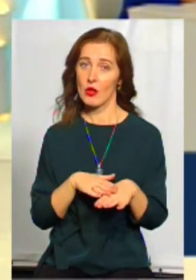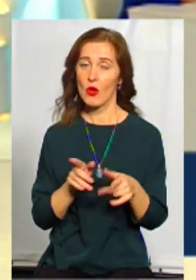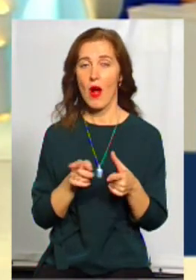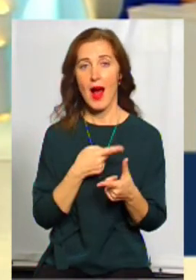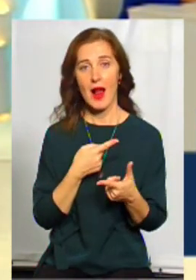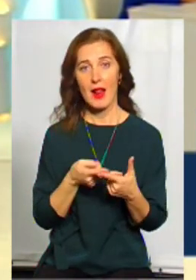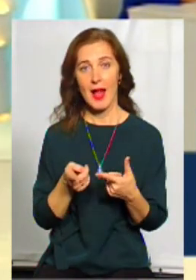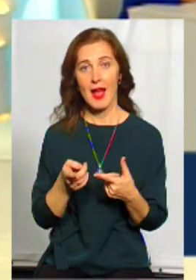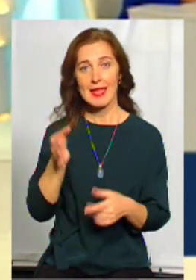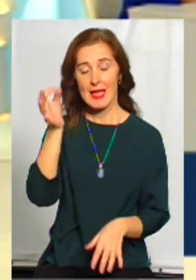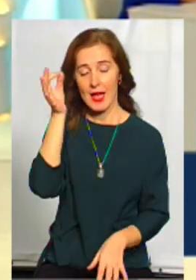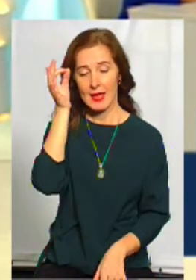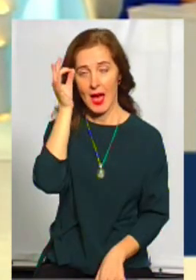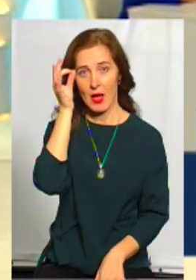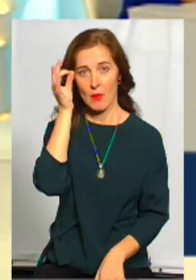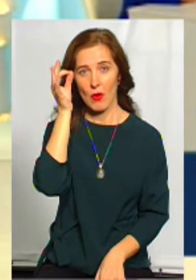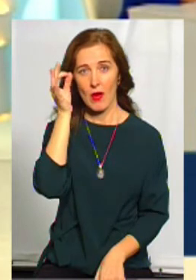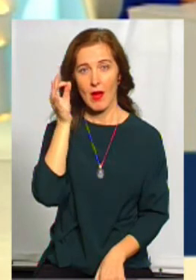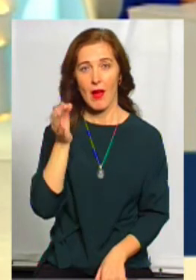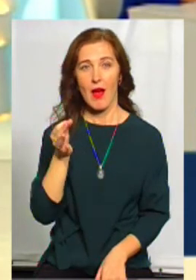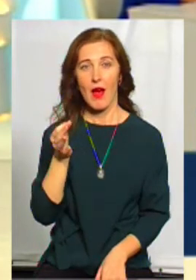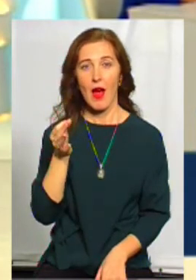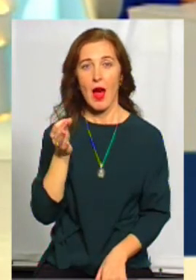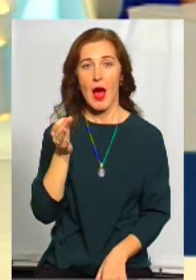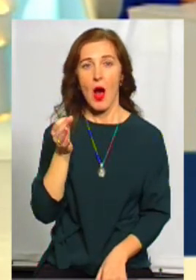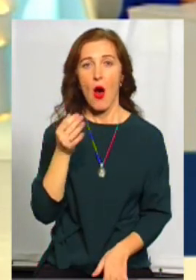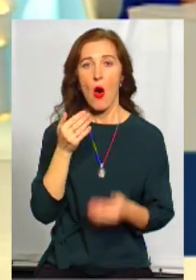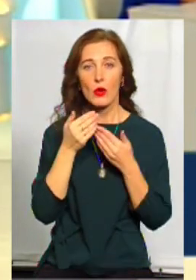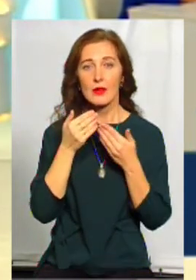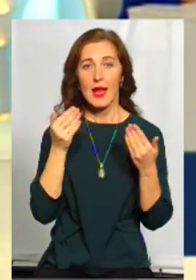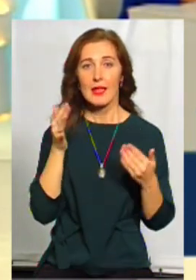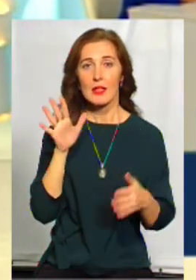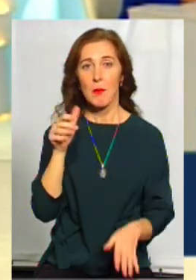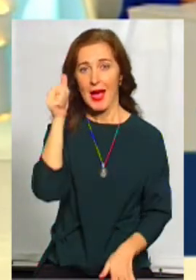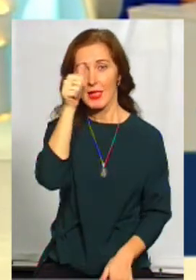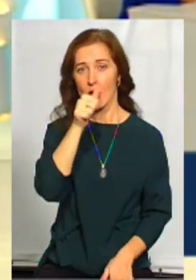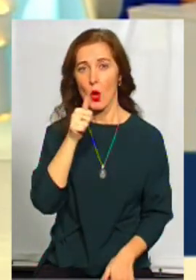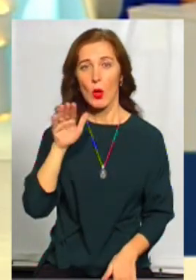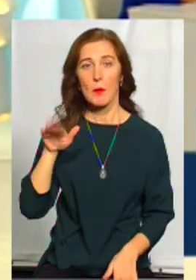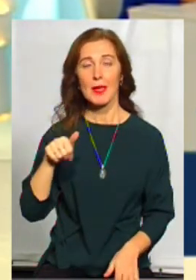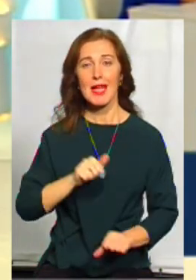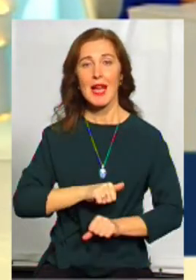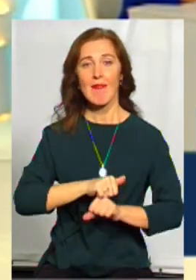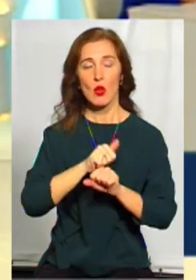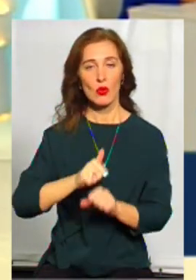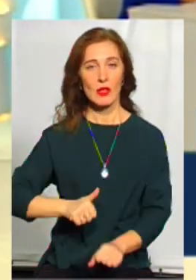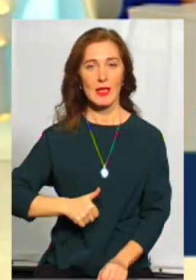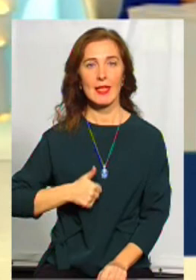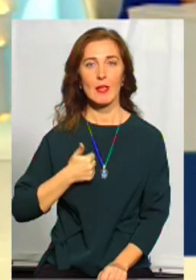Але, згадаємо, бодай, от тих останніх п'ять років після революції гідності,